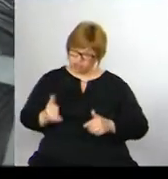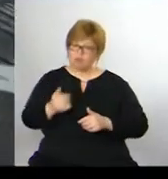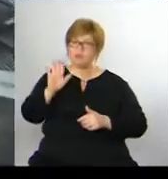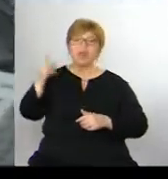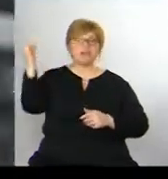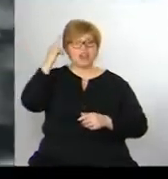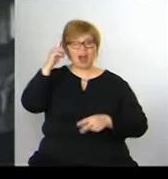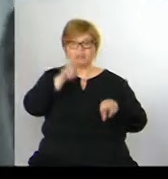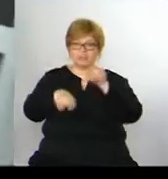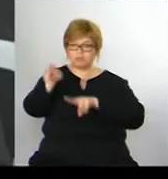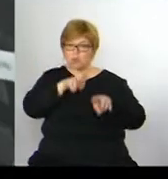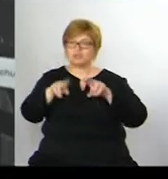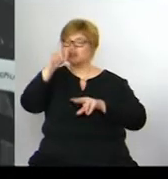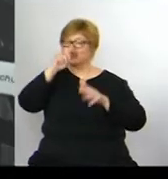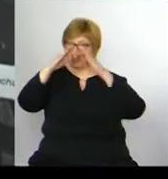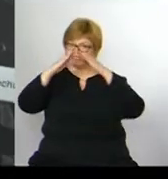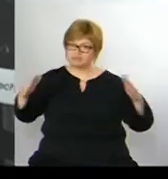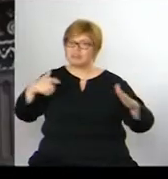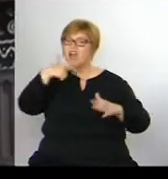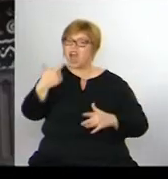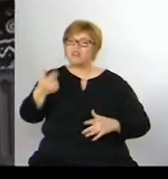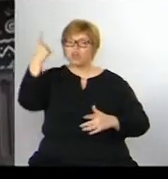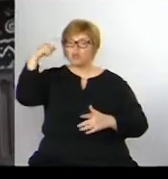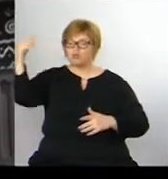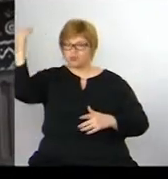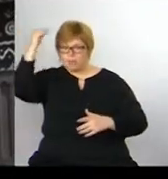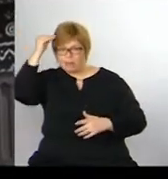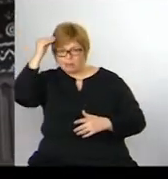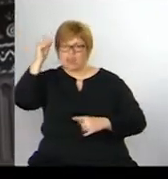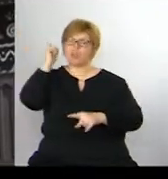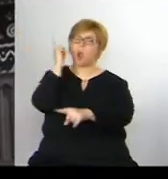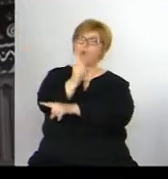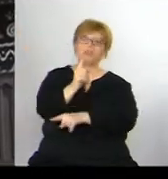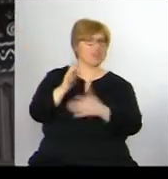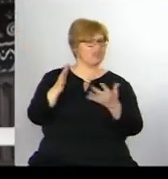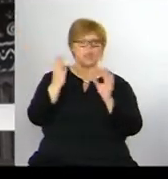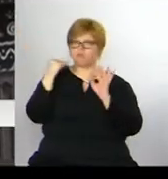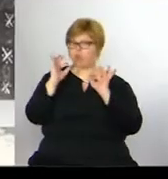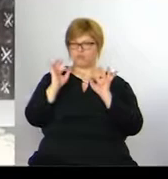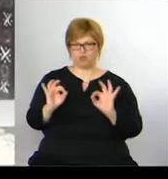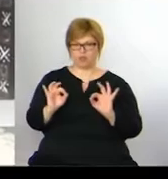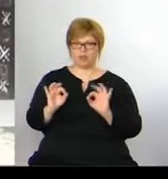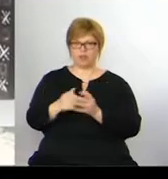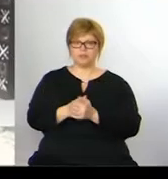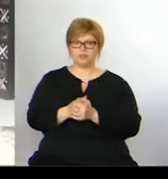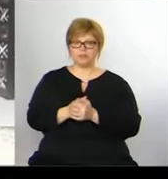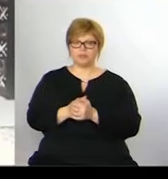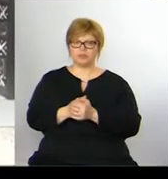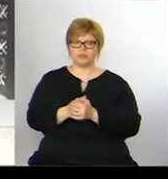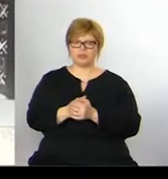znaleckým posudkom stavu strechy Národnej kultúrnej pamiatky. Tvrdia, že zákazka nie je v poriadku. Vám garantujem, keby